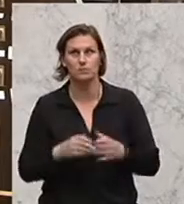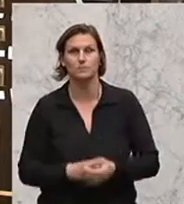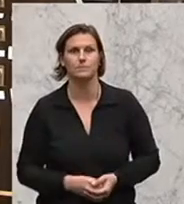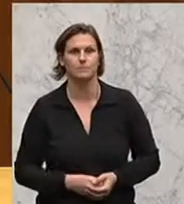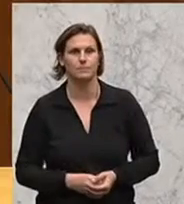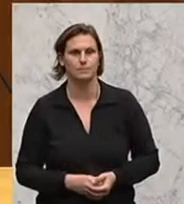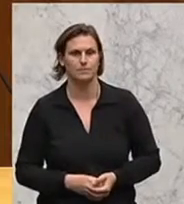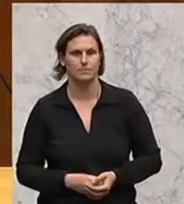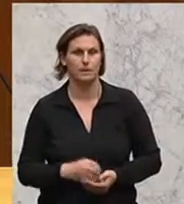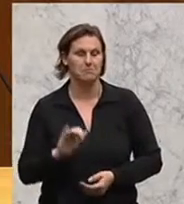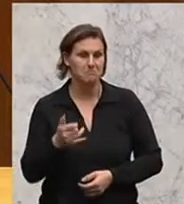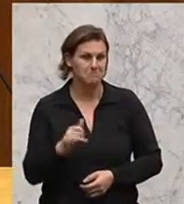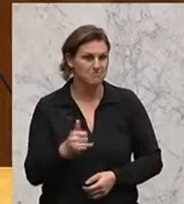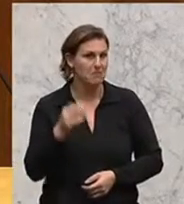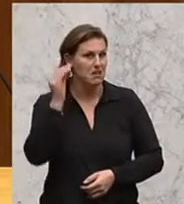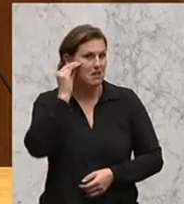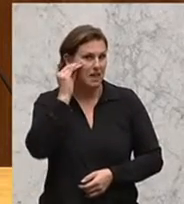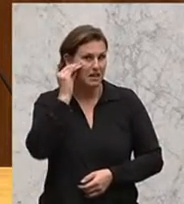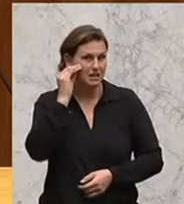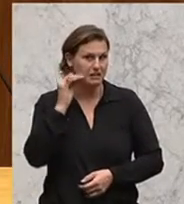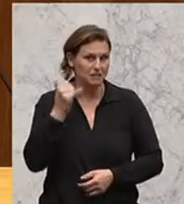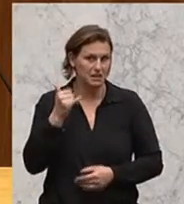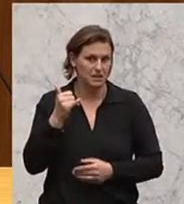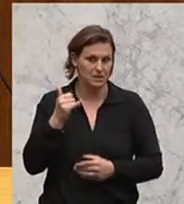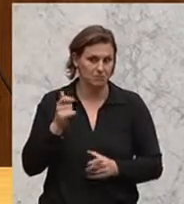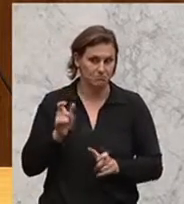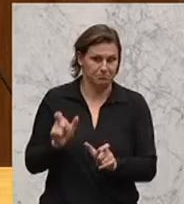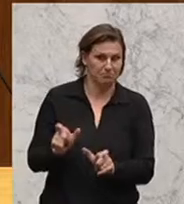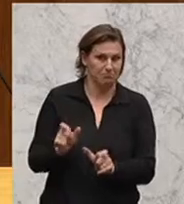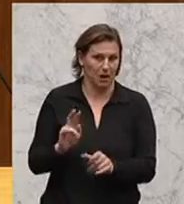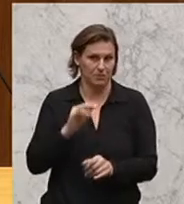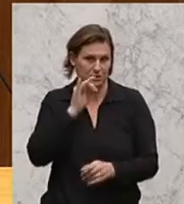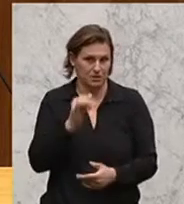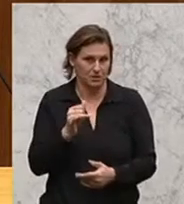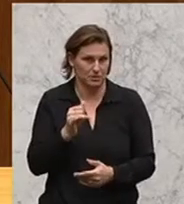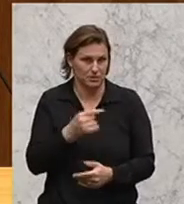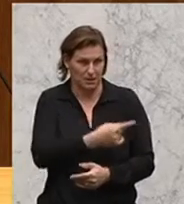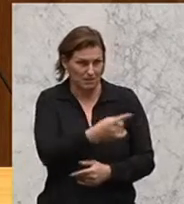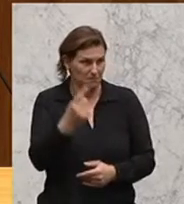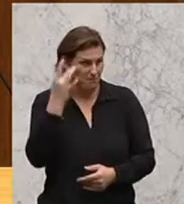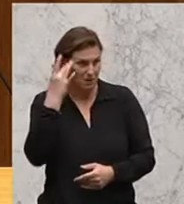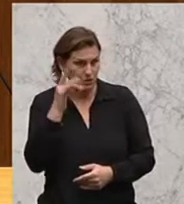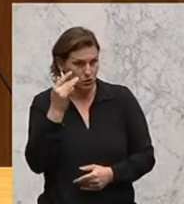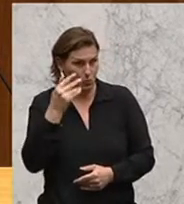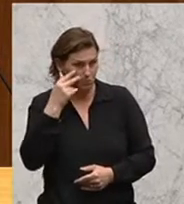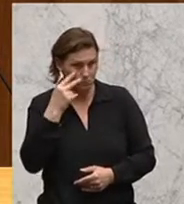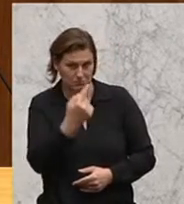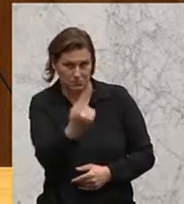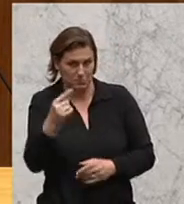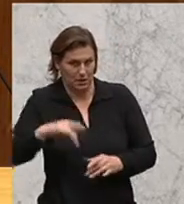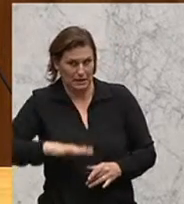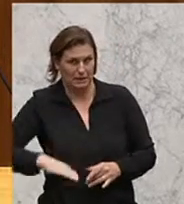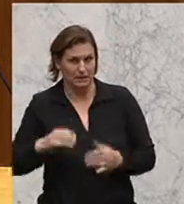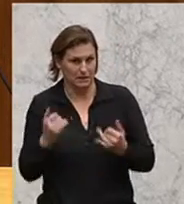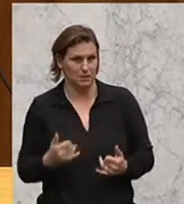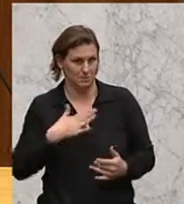Ja, also das Lernen kann man nicht verhindern. Ich weiß nicht, ob sie Kinder haben. Aber wenn man sich eigenen Kinder anschaut, die sind